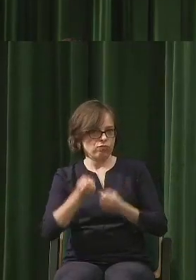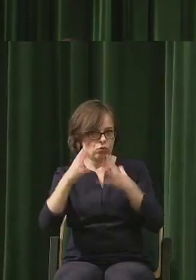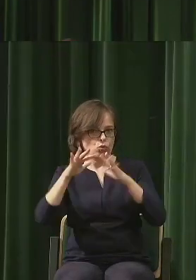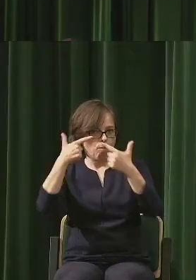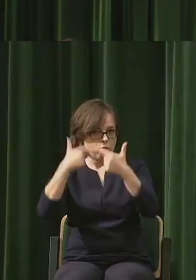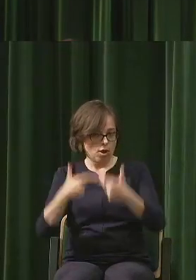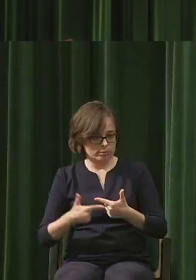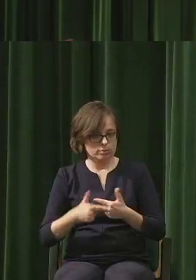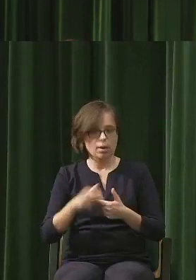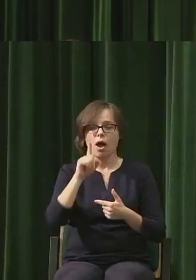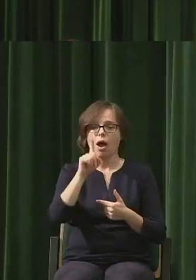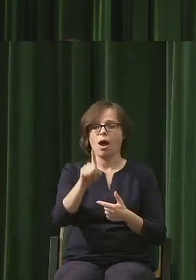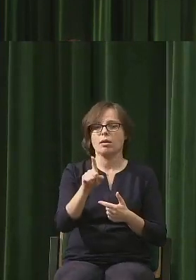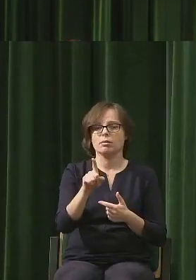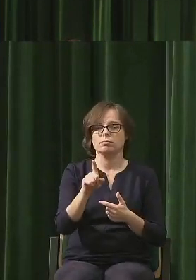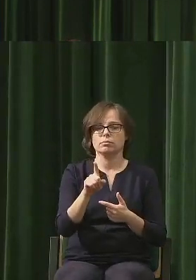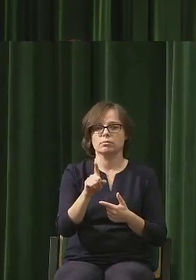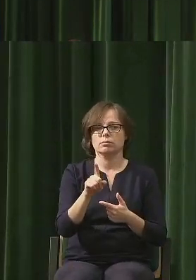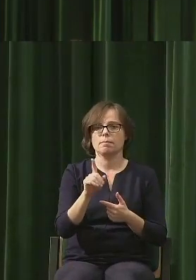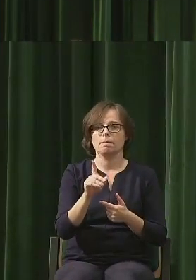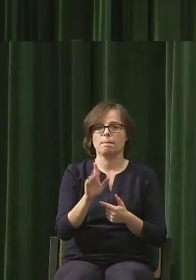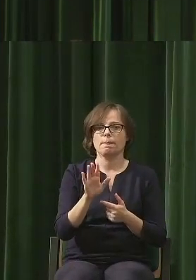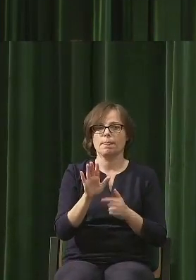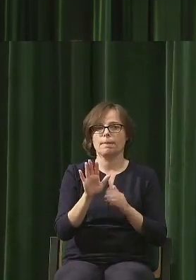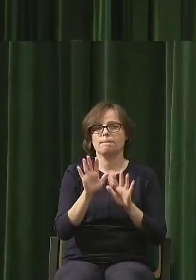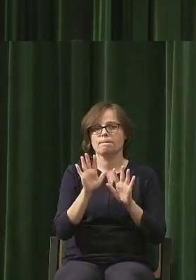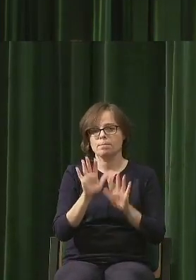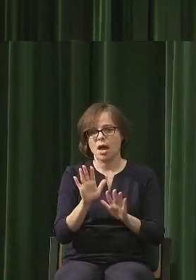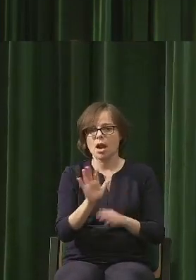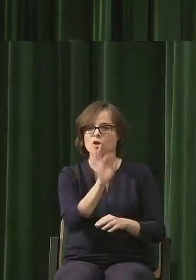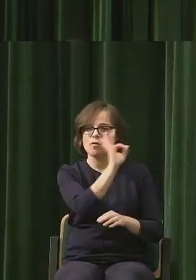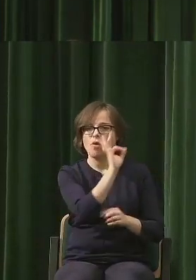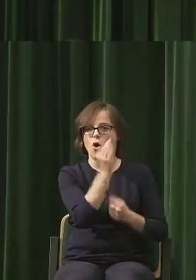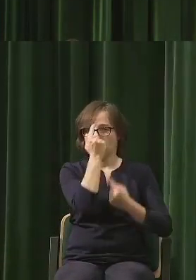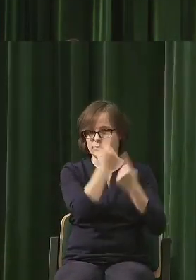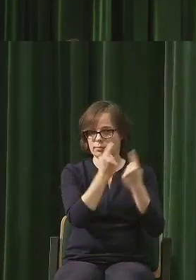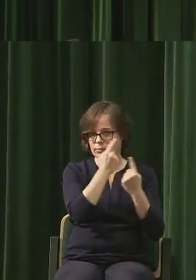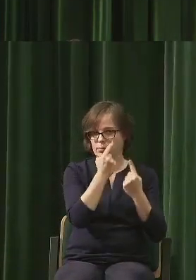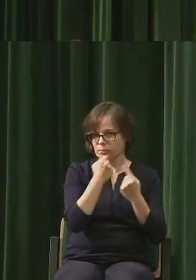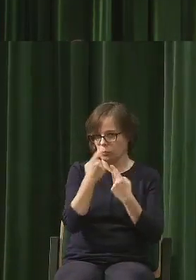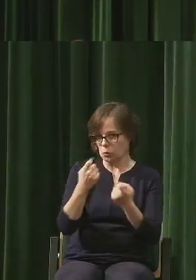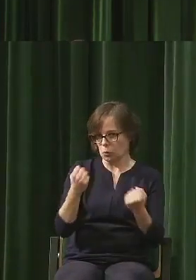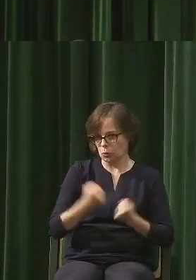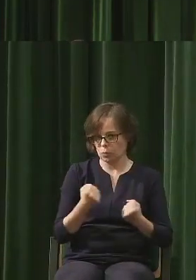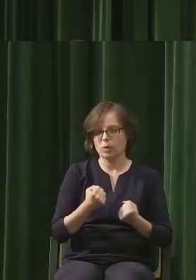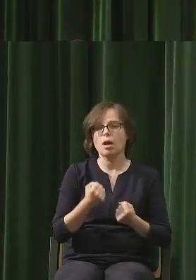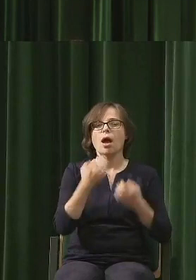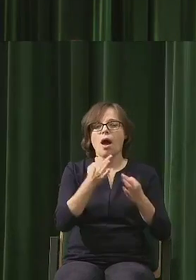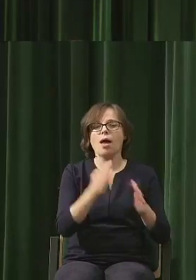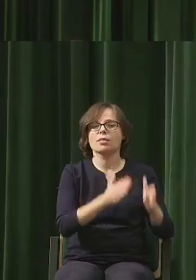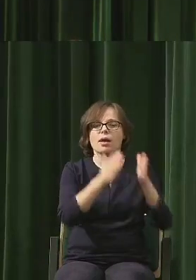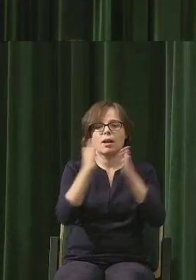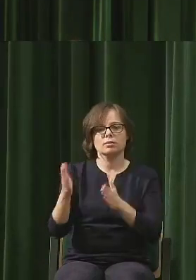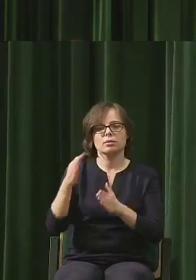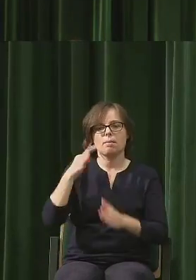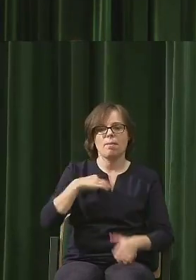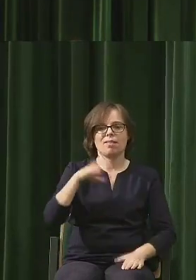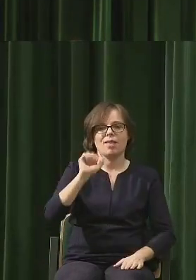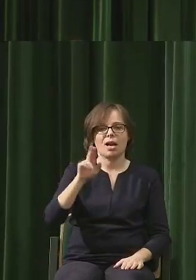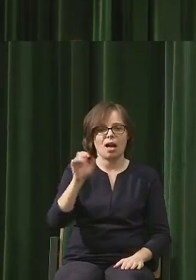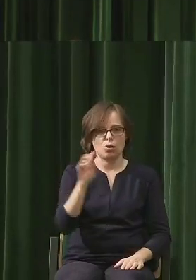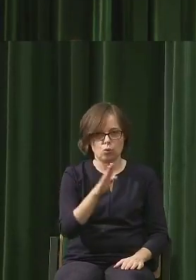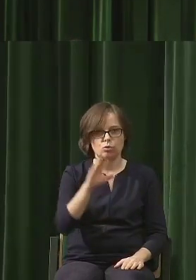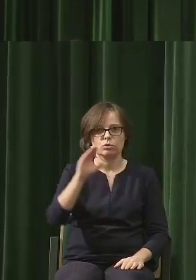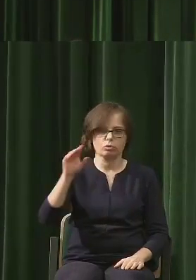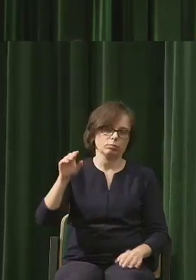na razie mocne, mocne tutaj jakby stanowisko i czas pana Arkadiusza, ekoistę zapytać, jak pan